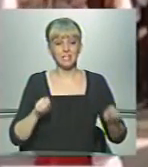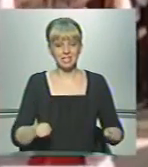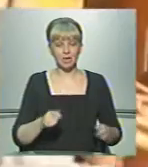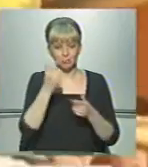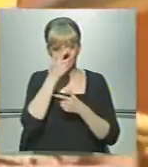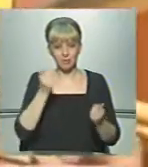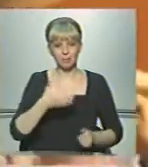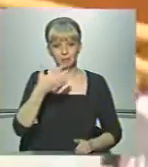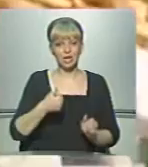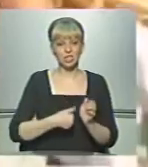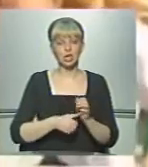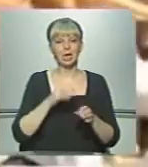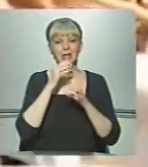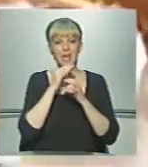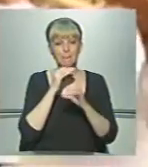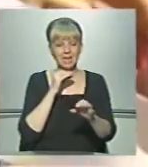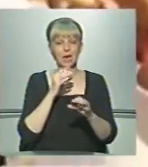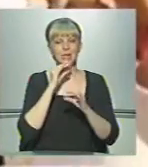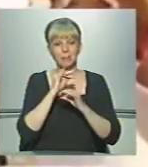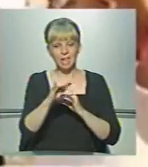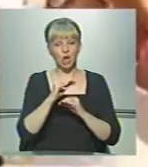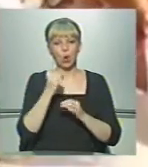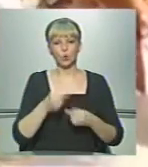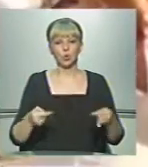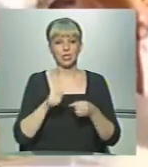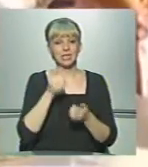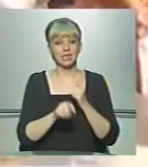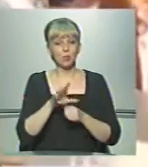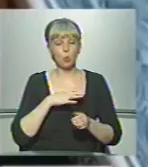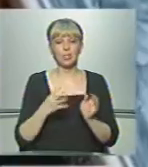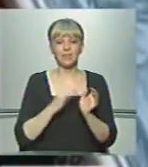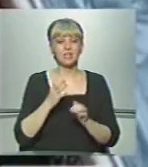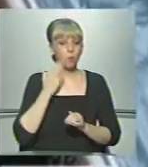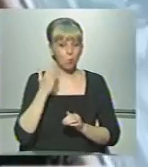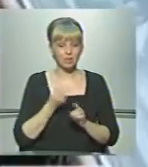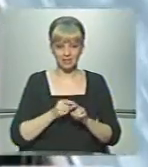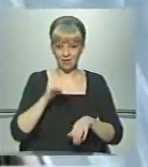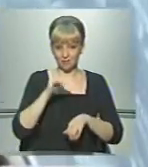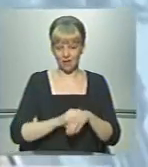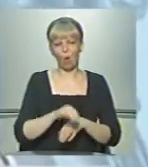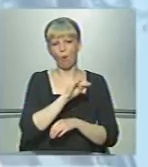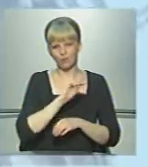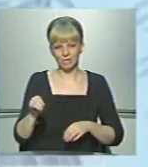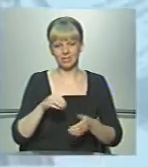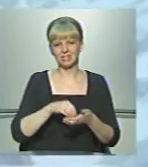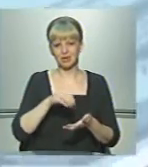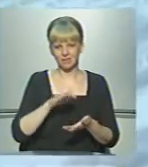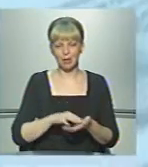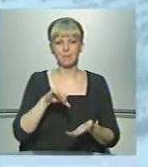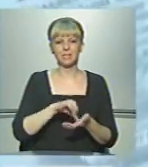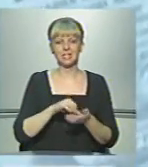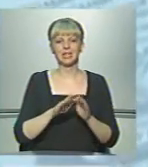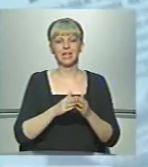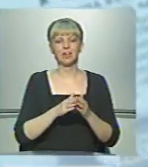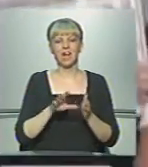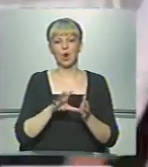сповістили 56 тримбітарів одночасно. Серед них були 9 з Буковини, і цей факт офіційно зафіксували представники